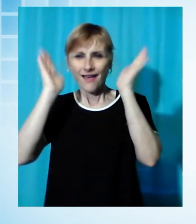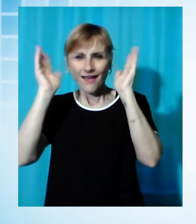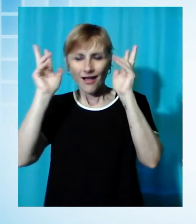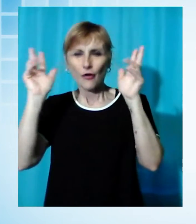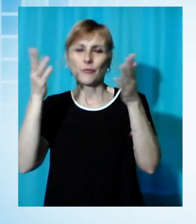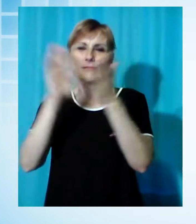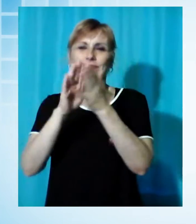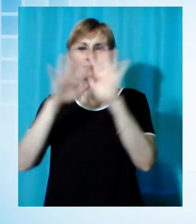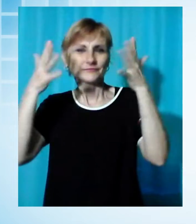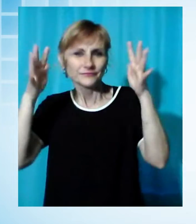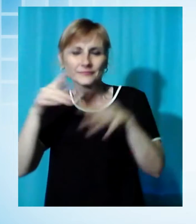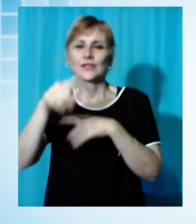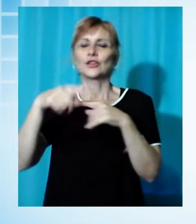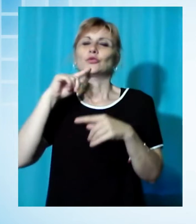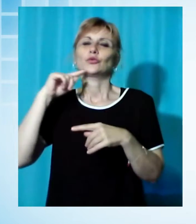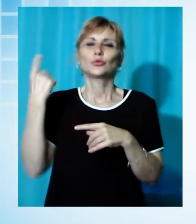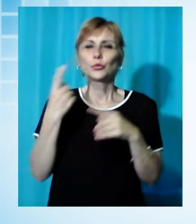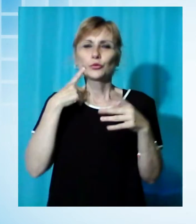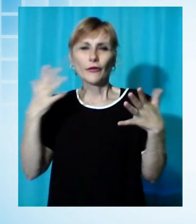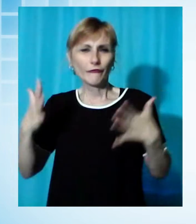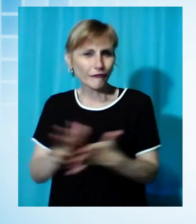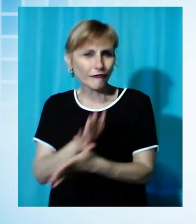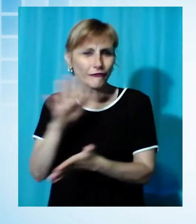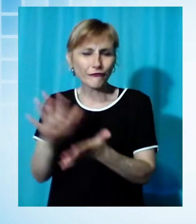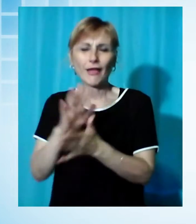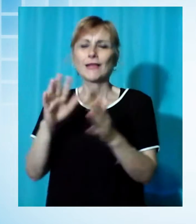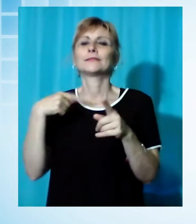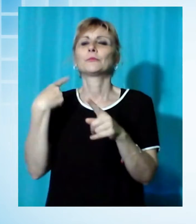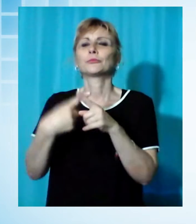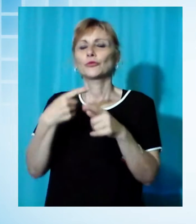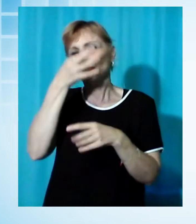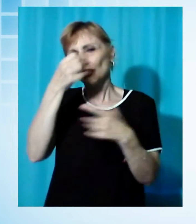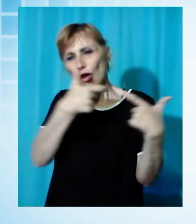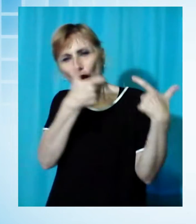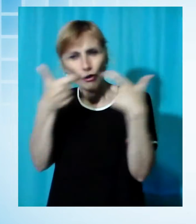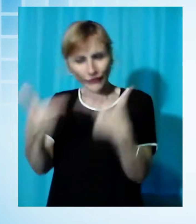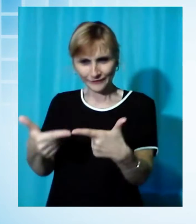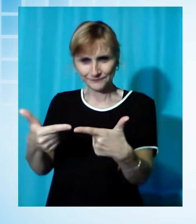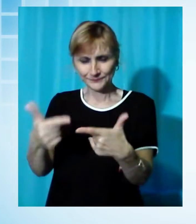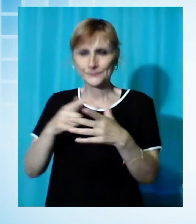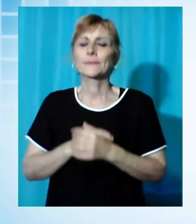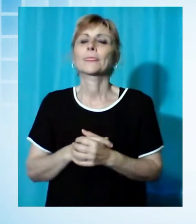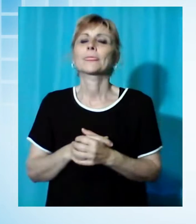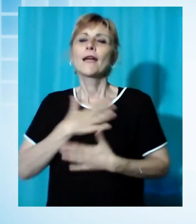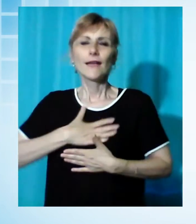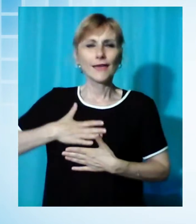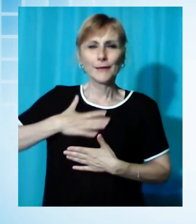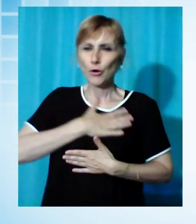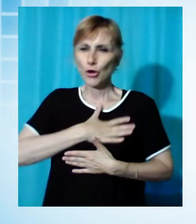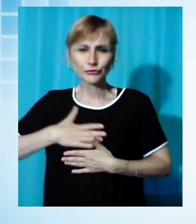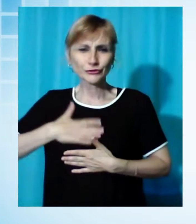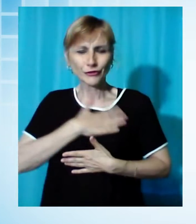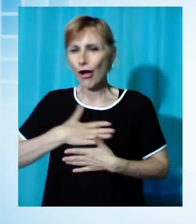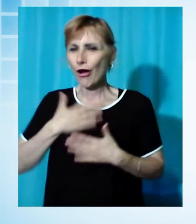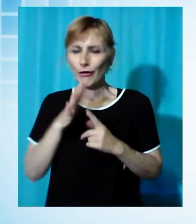del negozio, che l'ha festeggiata con un lungo applauso e con l'omaggio di un mazzo di fiori. Un'emozione indescrivibile, mi hanno fatto